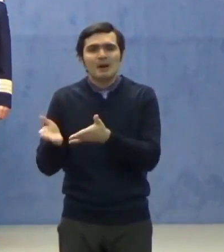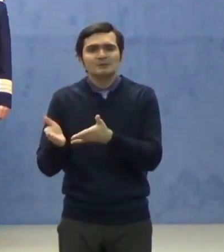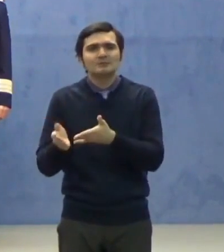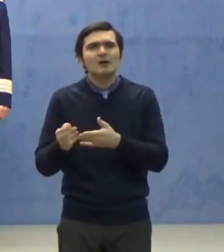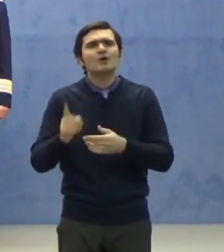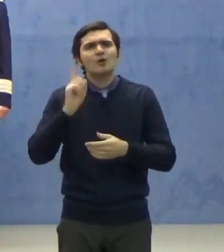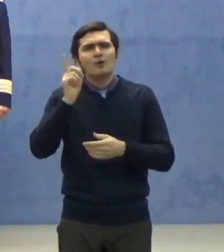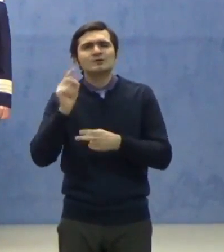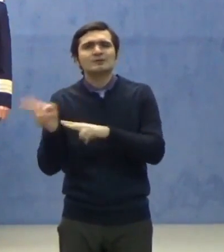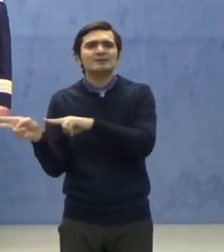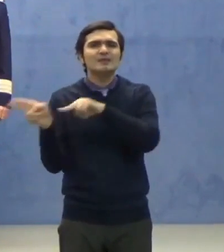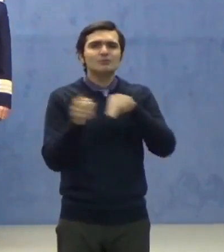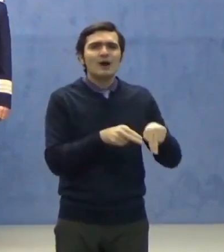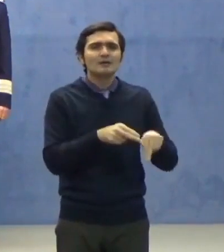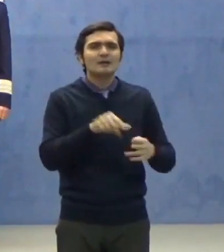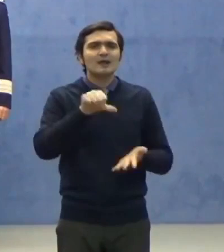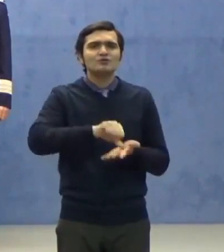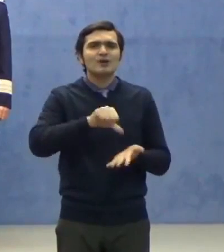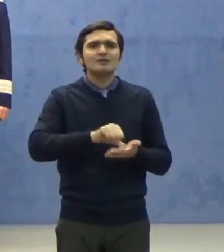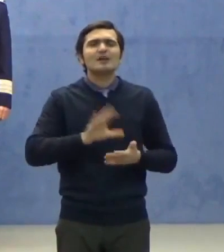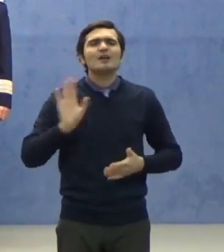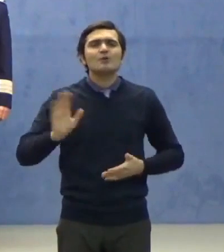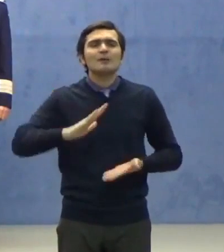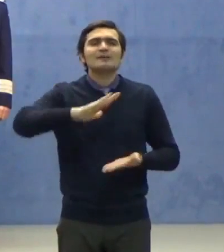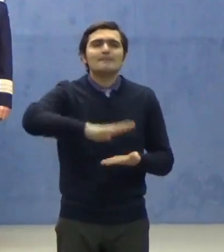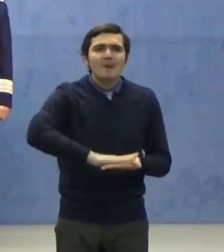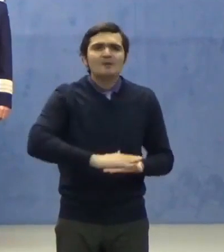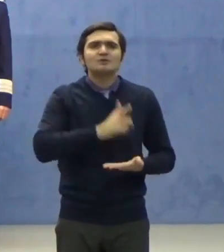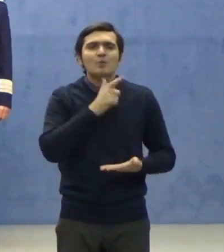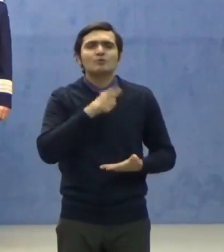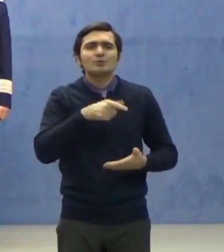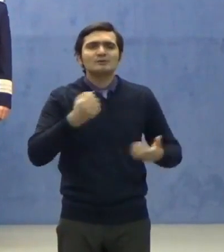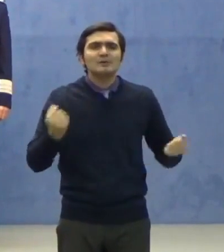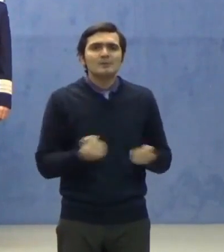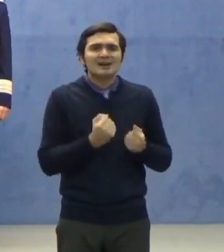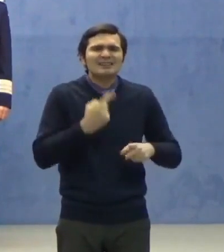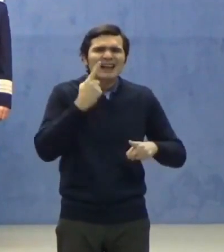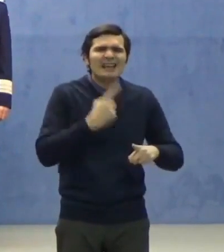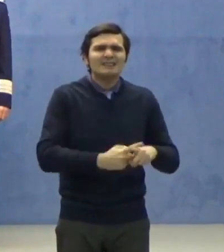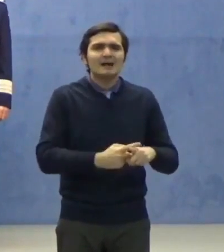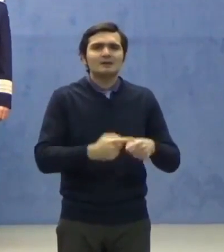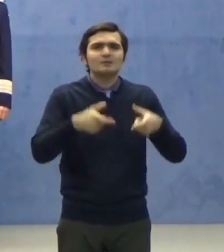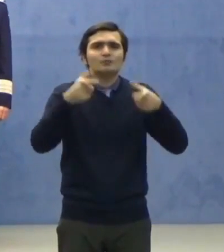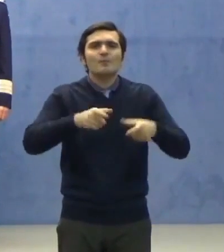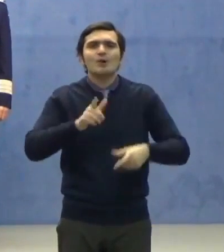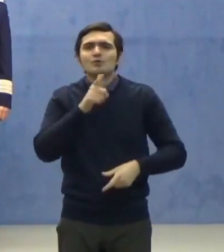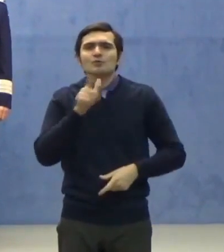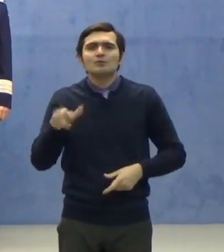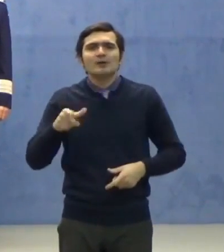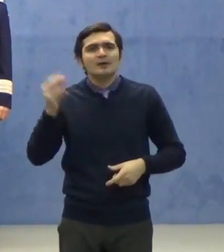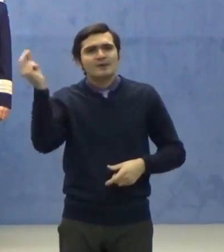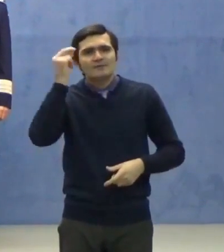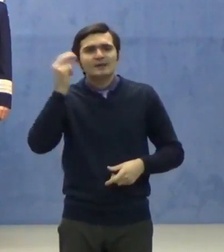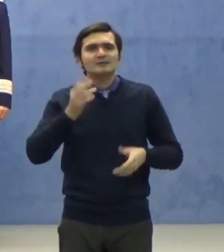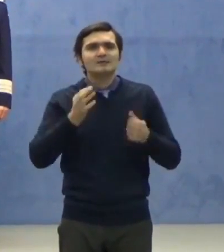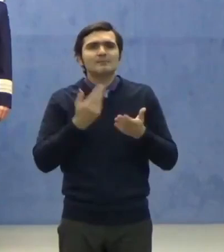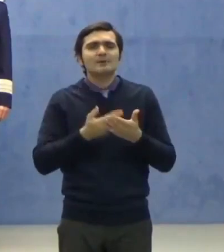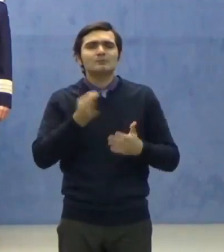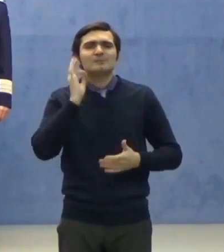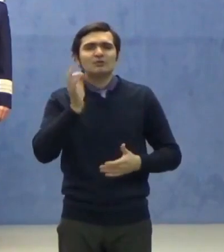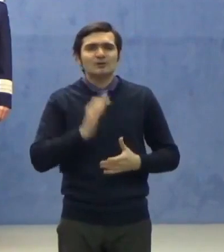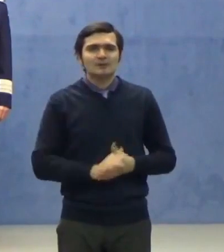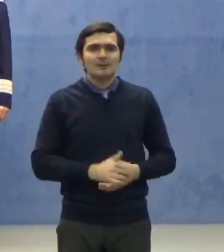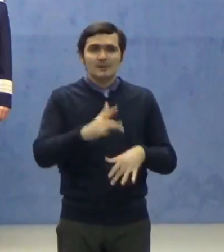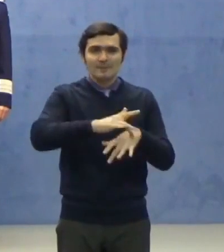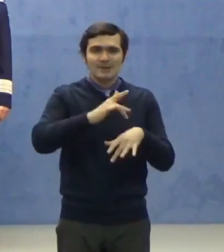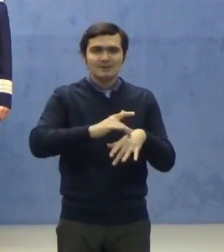reveni în centrele lor de bază, unde vor practica exact domeniul pentru care se specializează. Rezidenții în